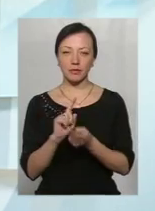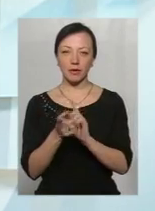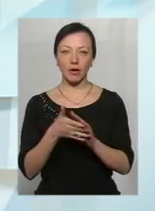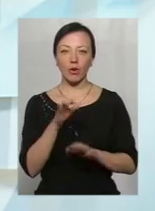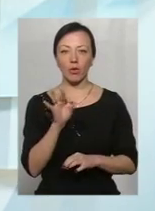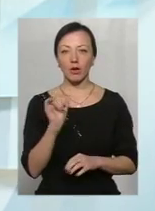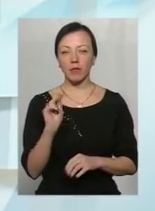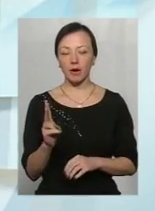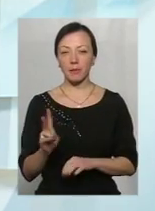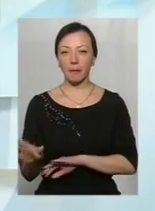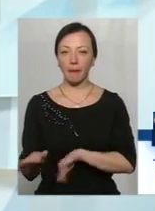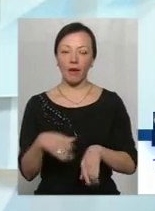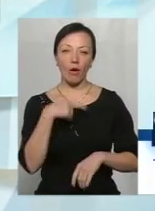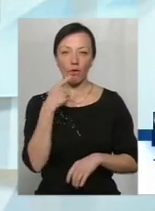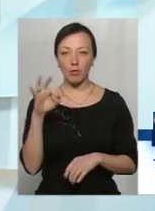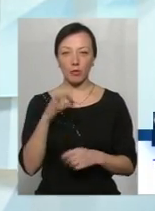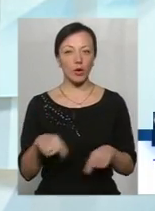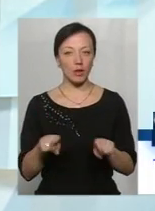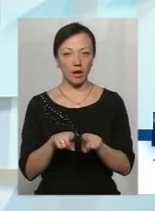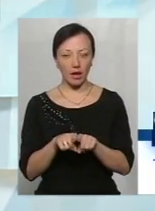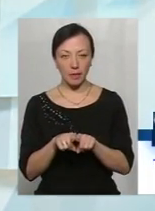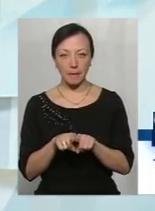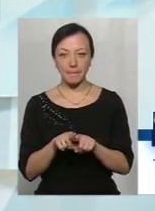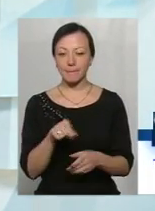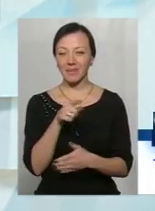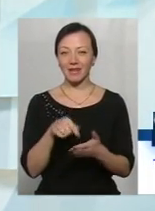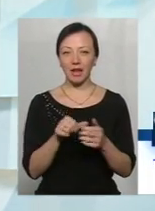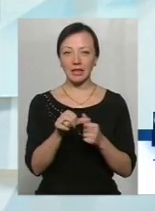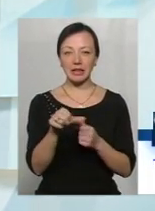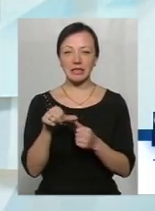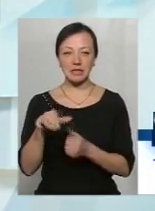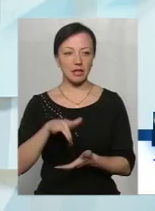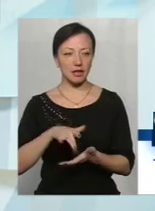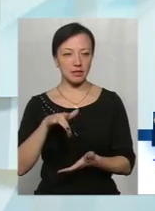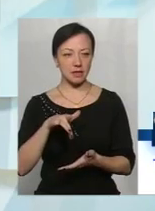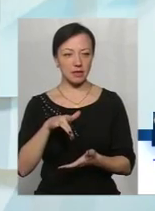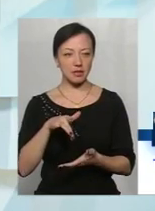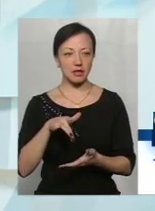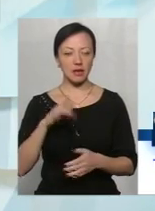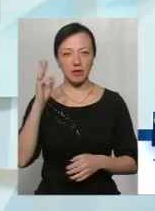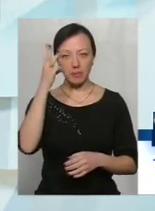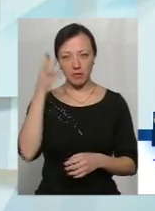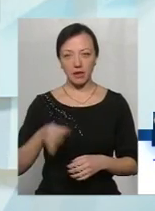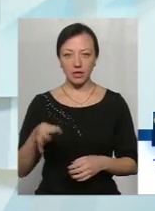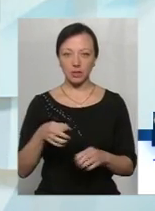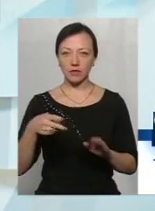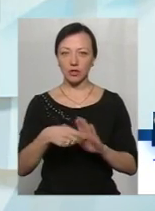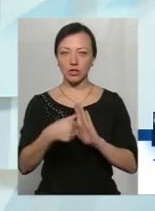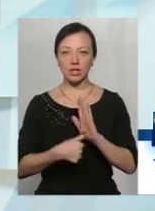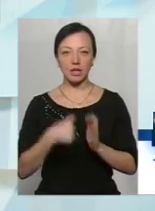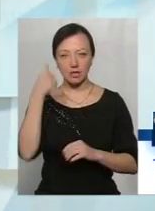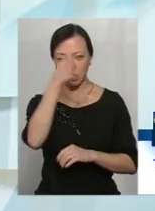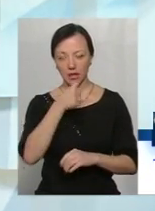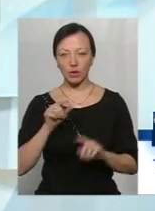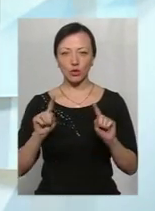Рибак. Говоримо сьогодні про таке. У питанні децентралізації у Хмельниччини 2016 рік